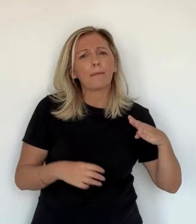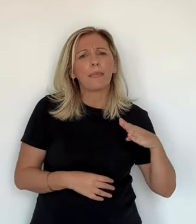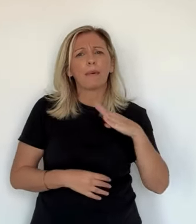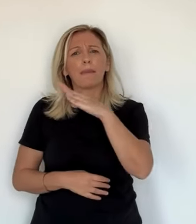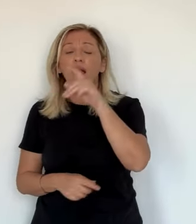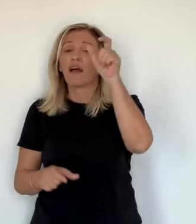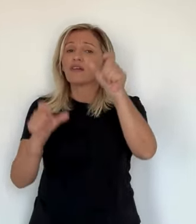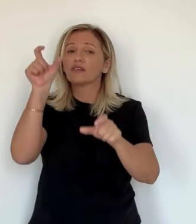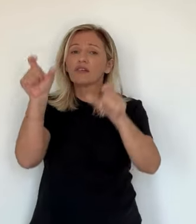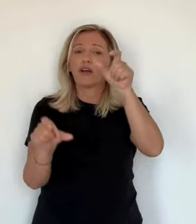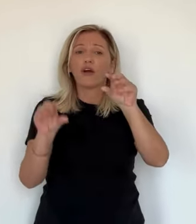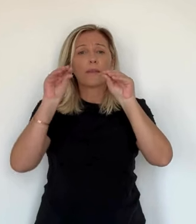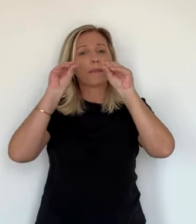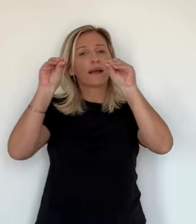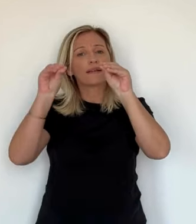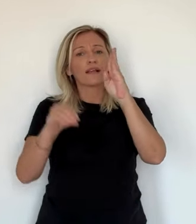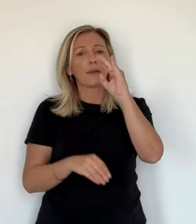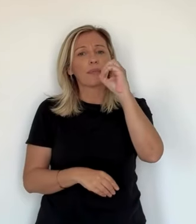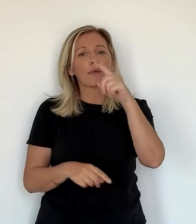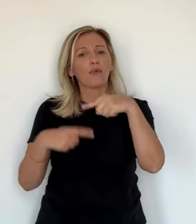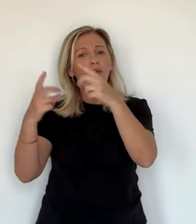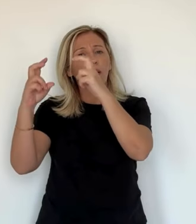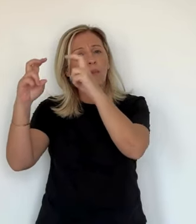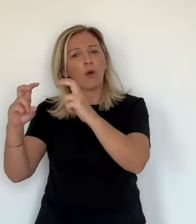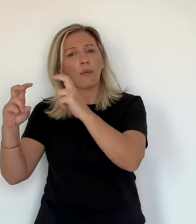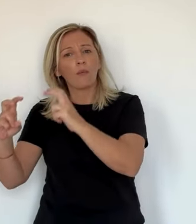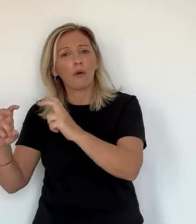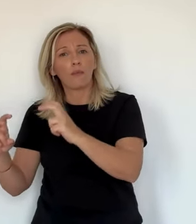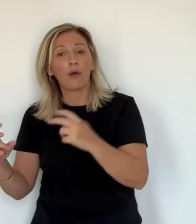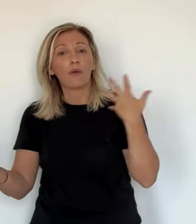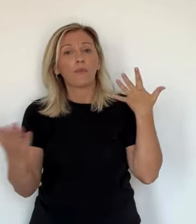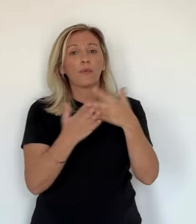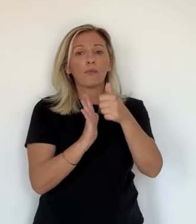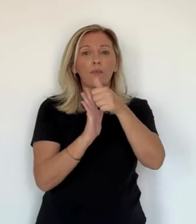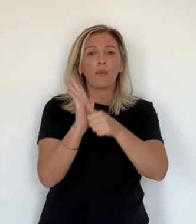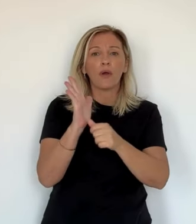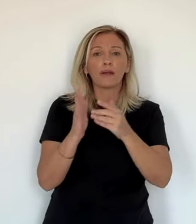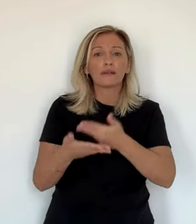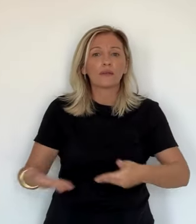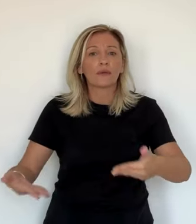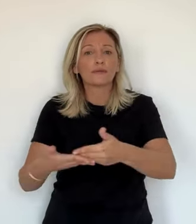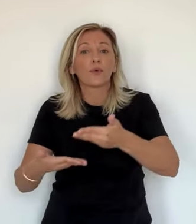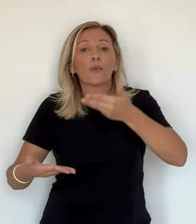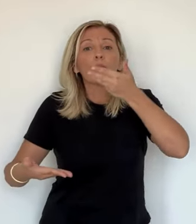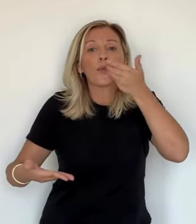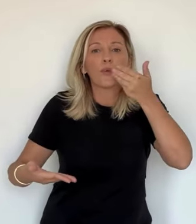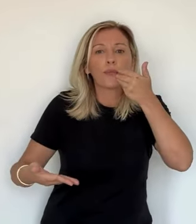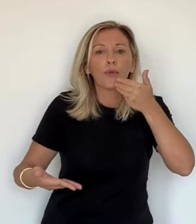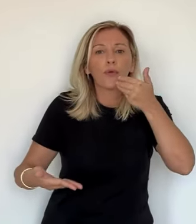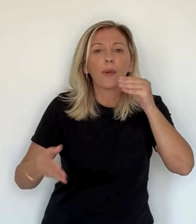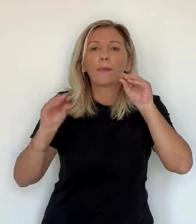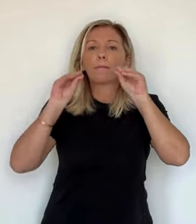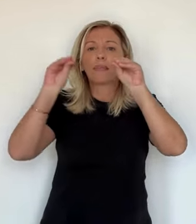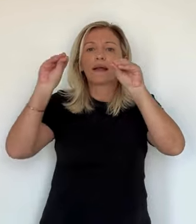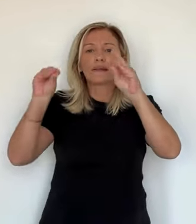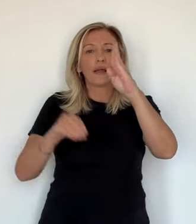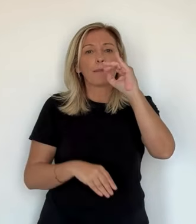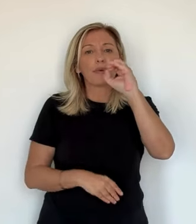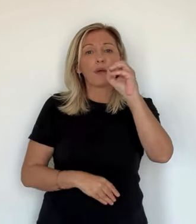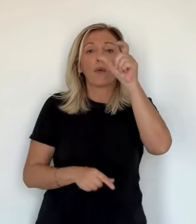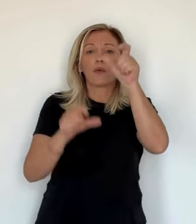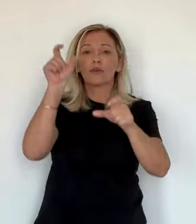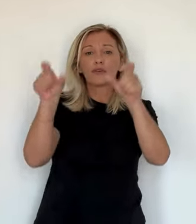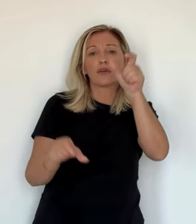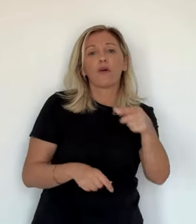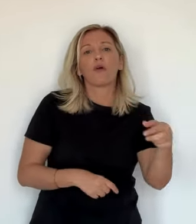Depuis quelques mois, la tendance s'infléchirait-elle enfin ? C'est du moins ce que constatent les commerçants. Depuis un certain